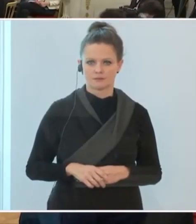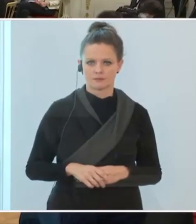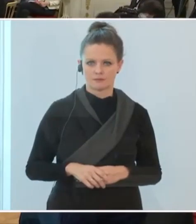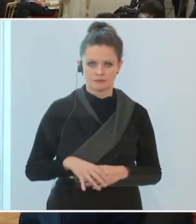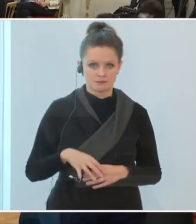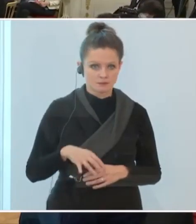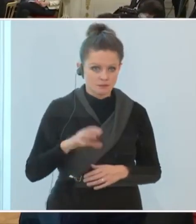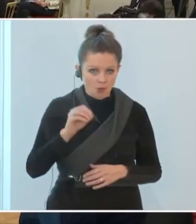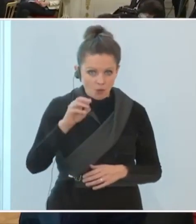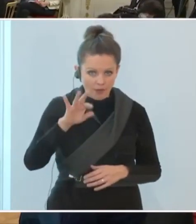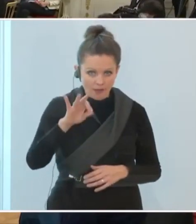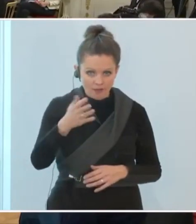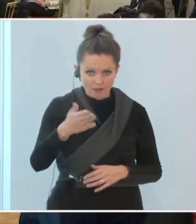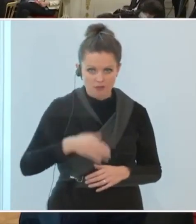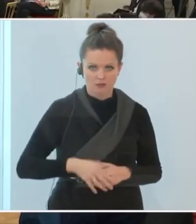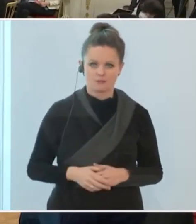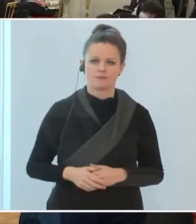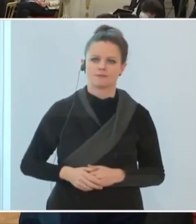Frau Striebel, ORF?